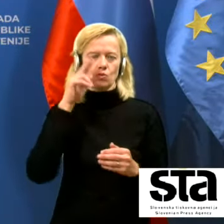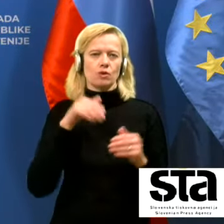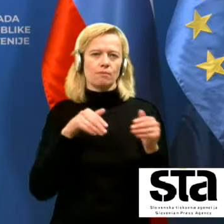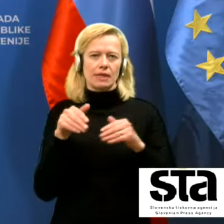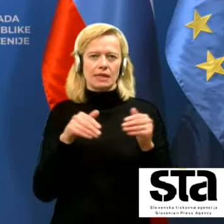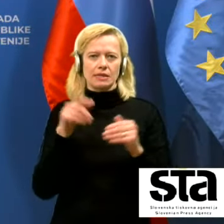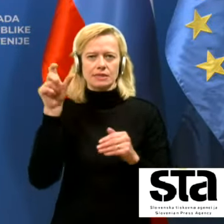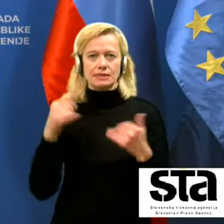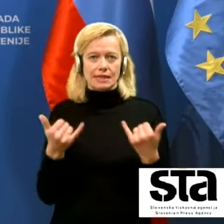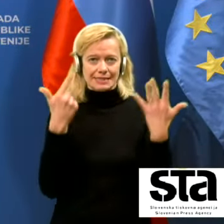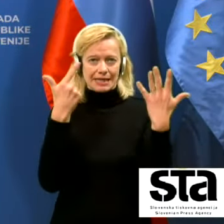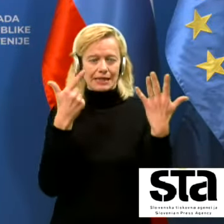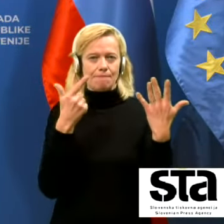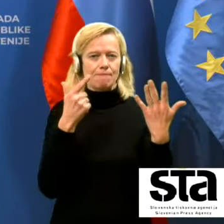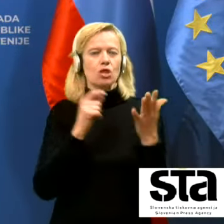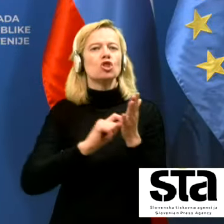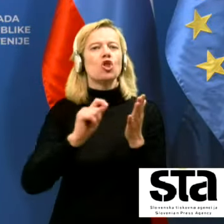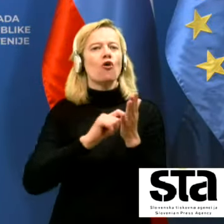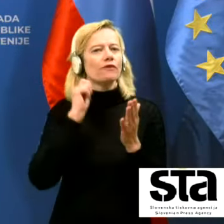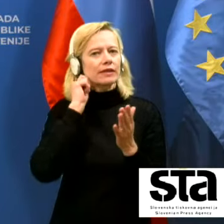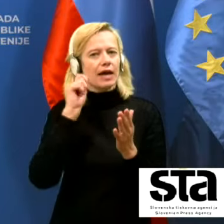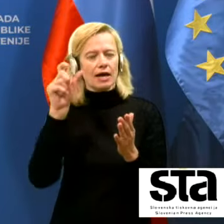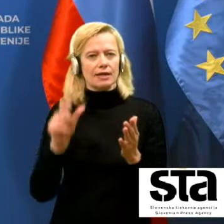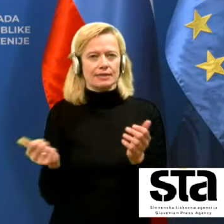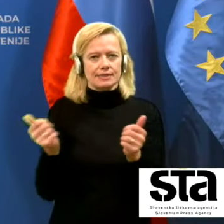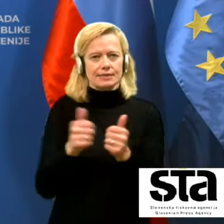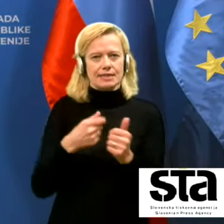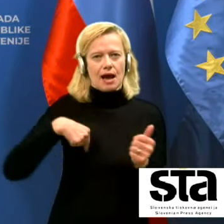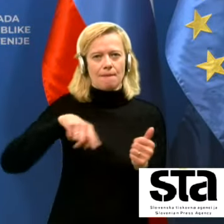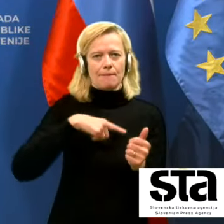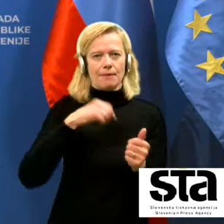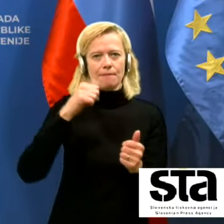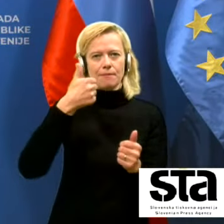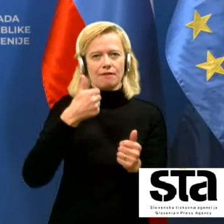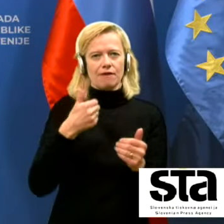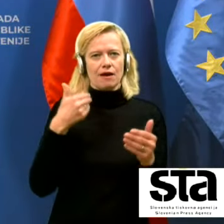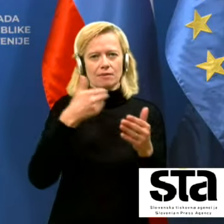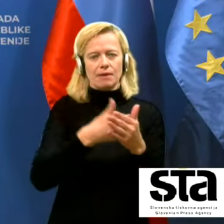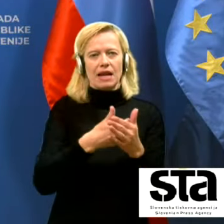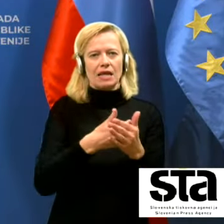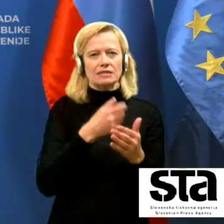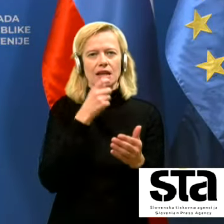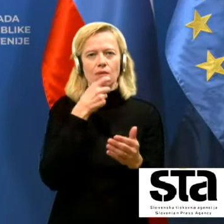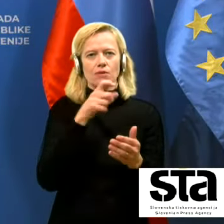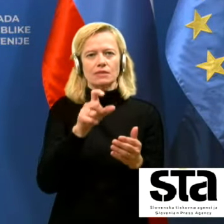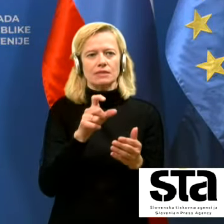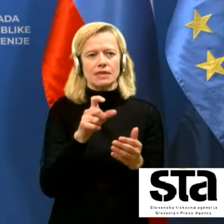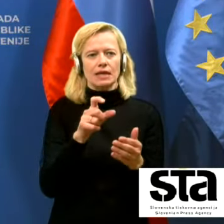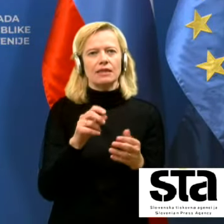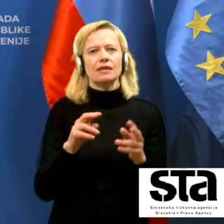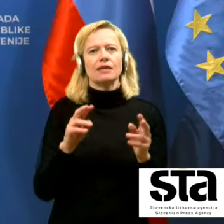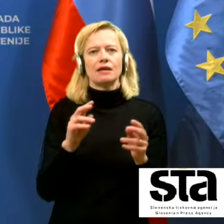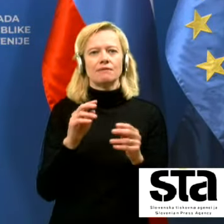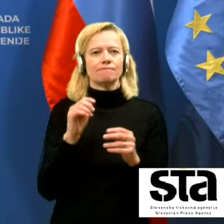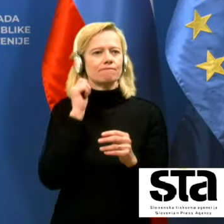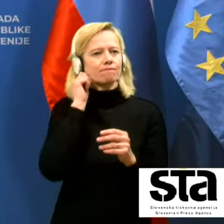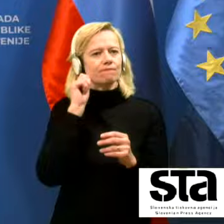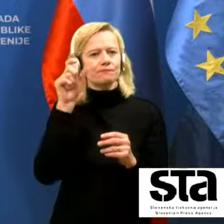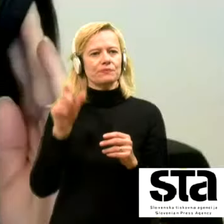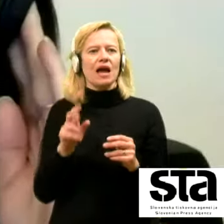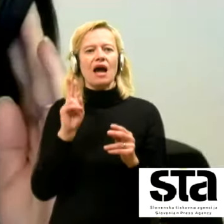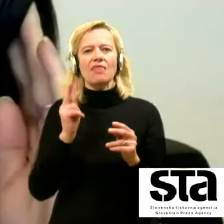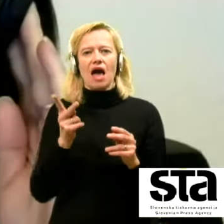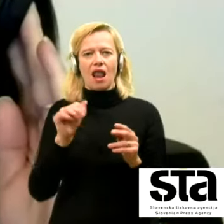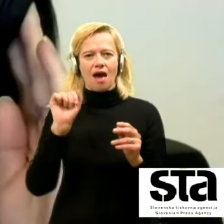novinark z nami. Prva se je priglasila k besedi gospa Barbara Bašič, ki je sveta na kanalu A. Izvolite.